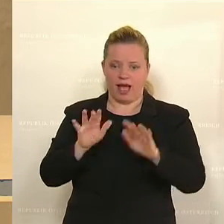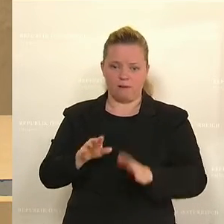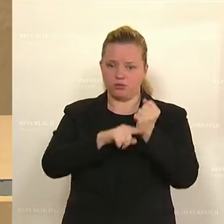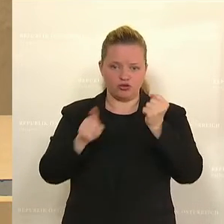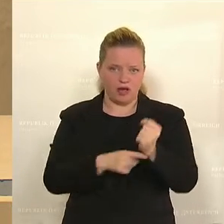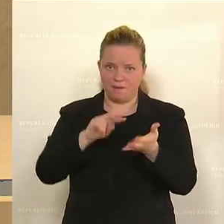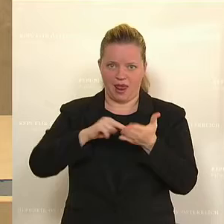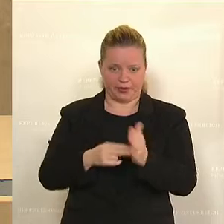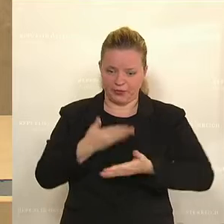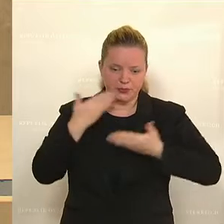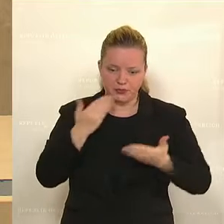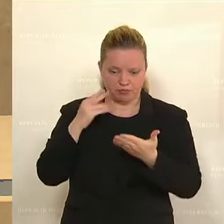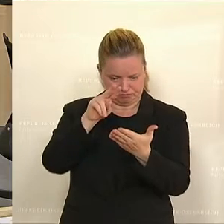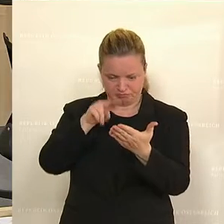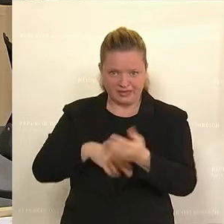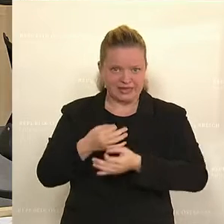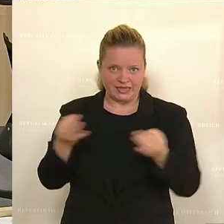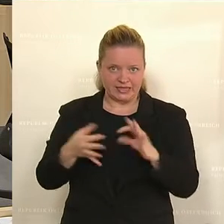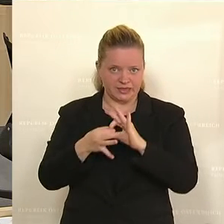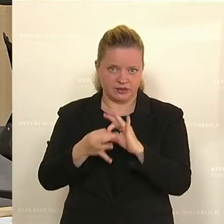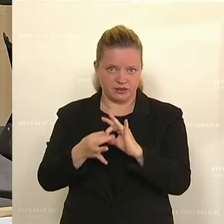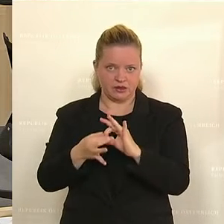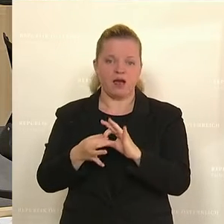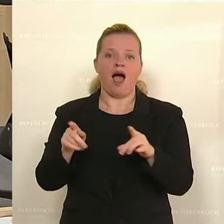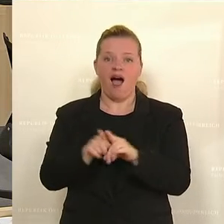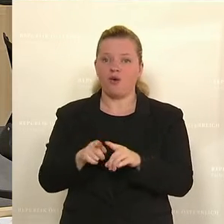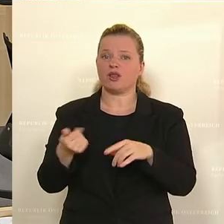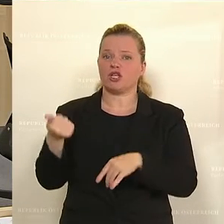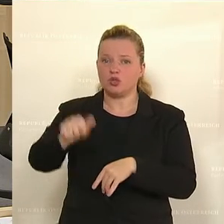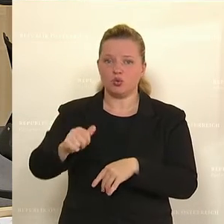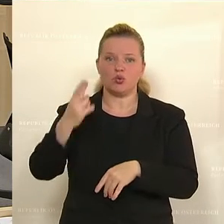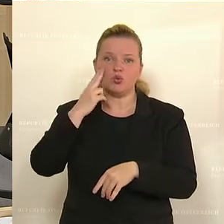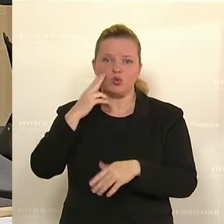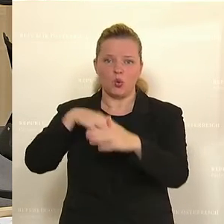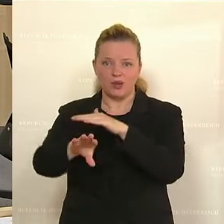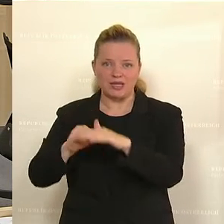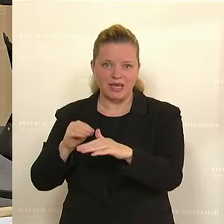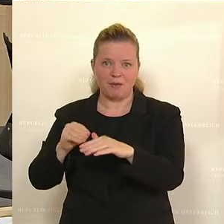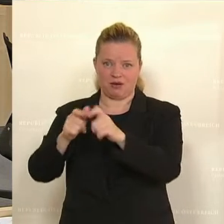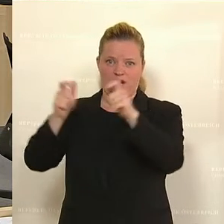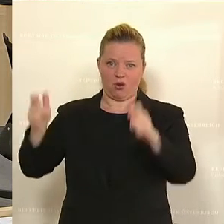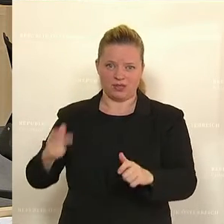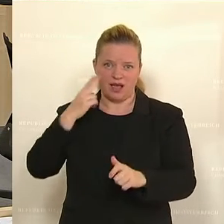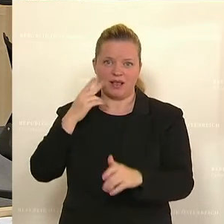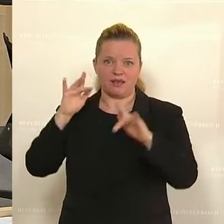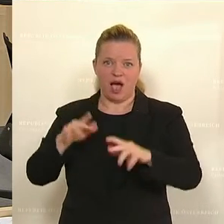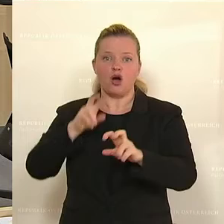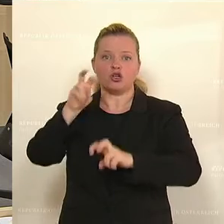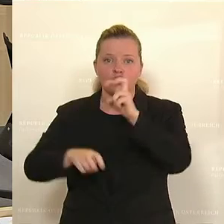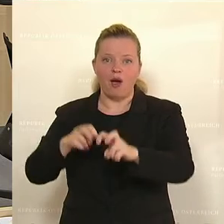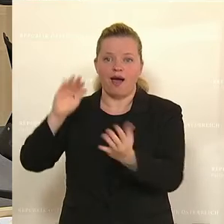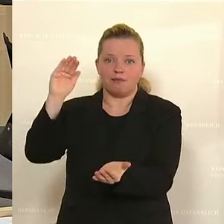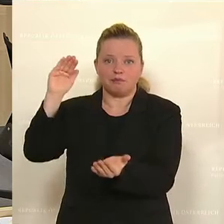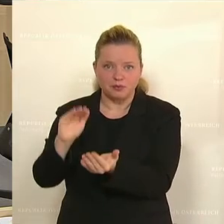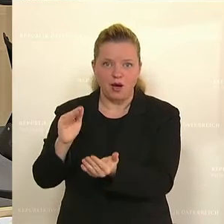in dem Budget, das wir heute beschließen, ist es auch noch so, dass für diese Unternehmen und Konzerne jetzt die Steuer gesenkt